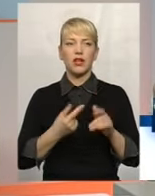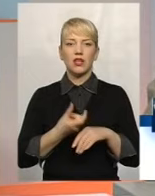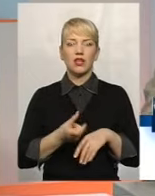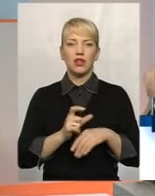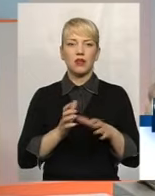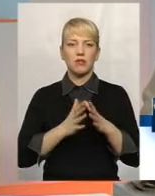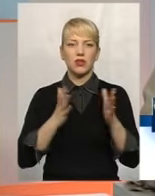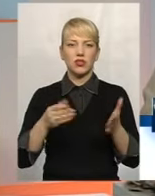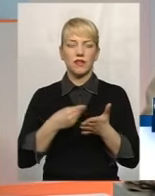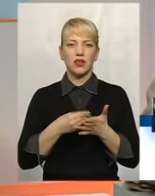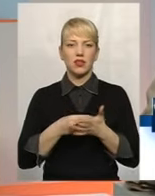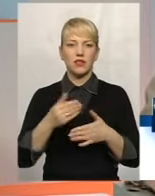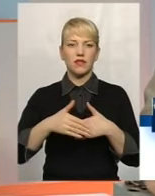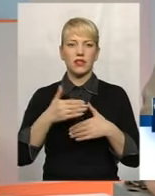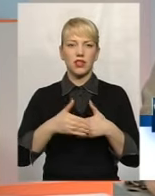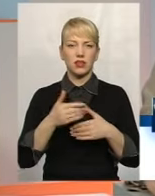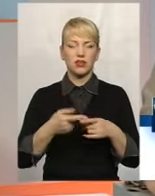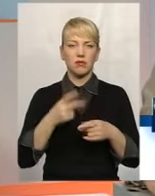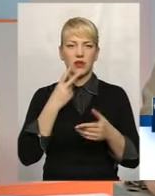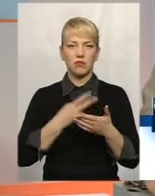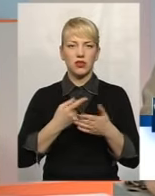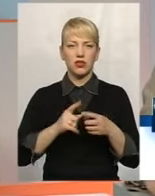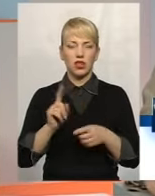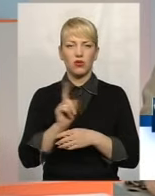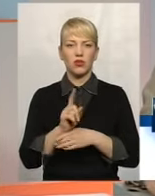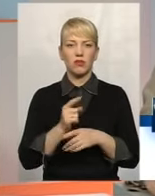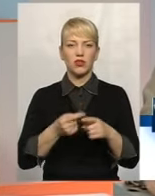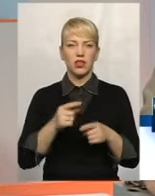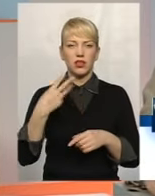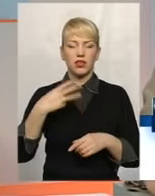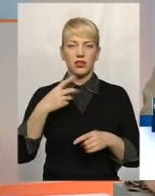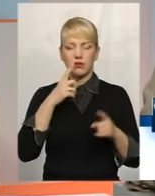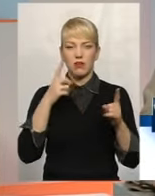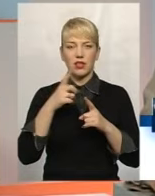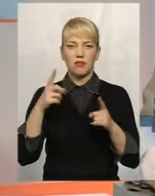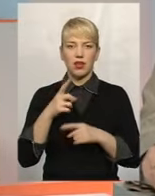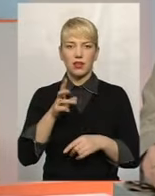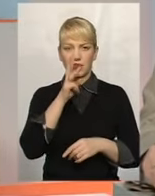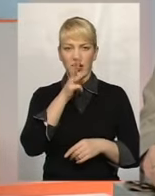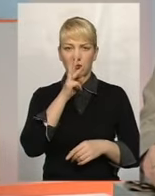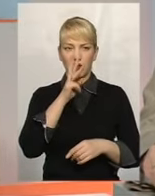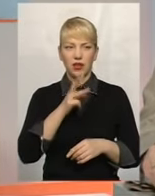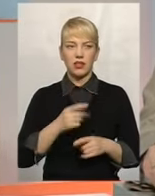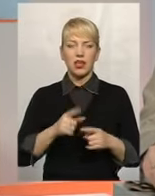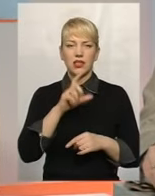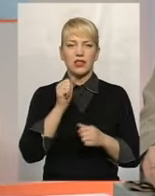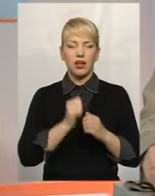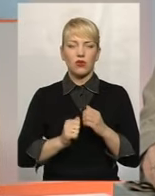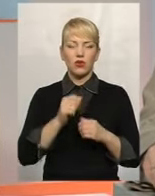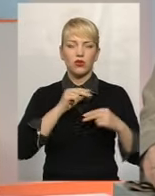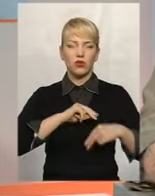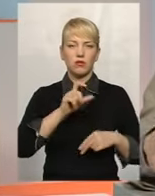фінансова санкція, яка передбачена цією нормою, це 30 мінімальних заробітних плат за кожного